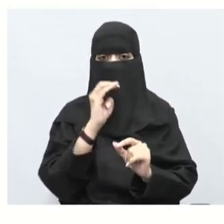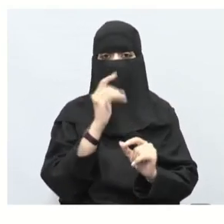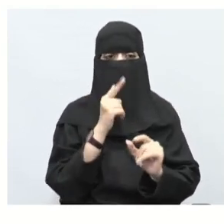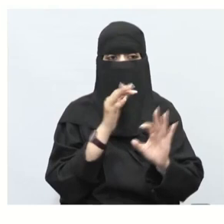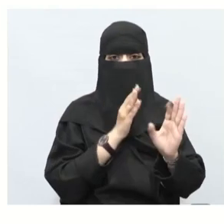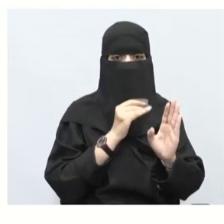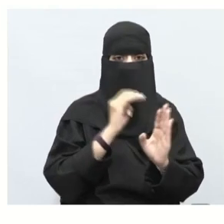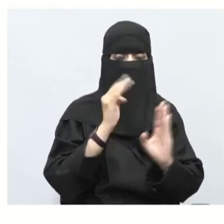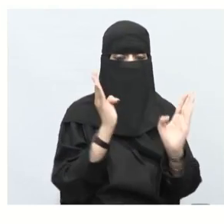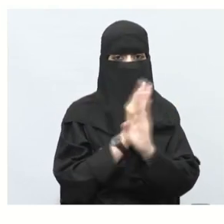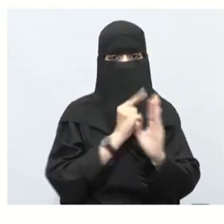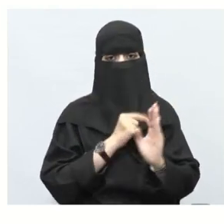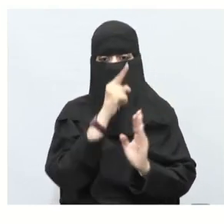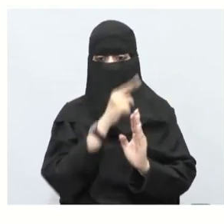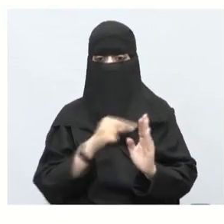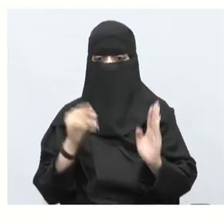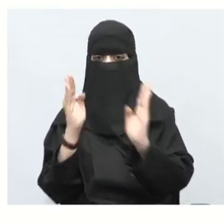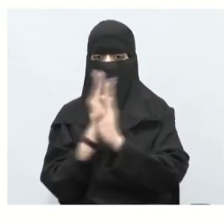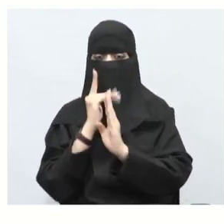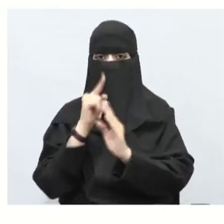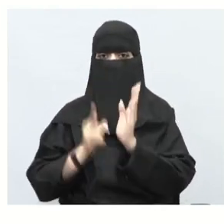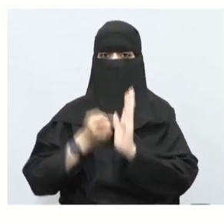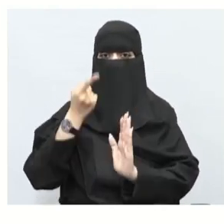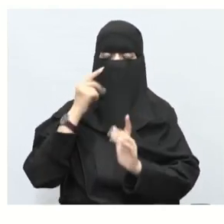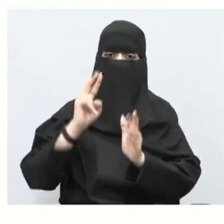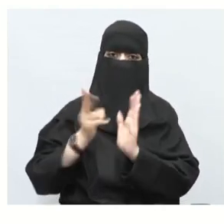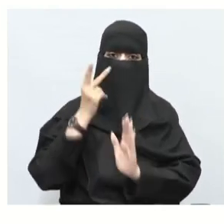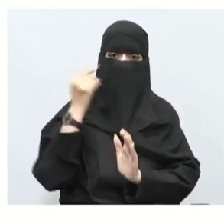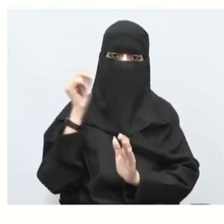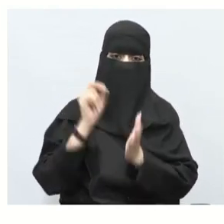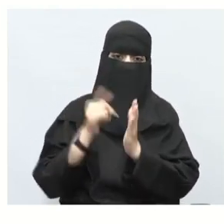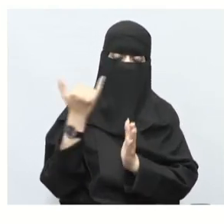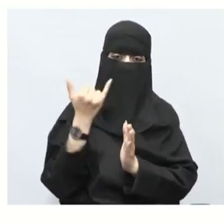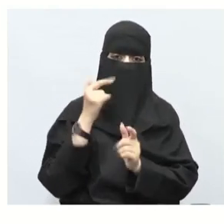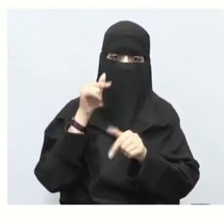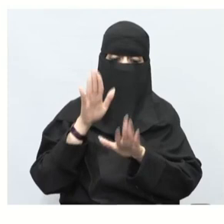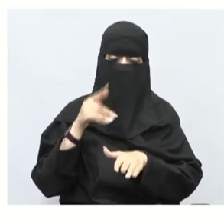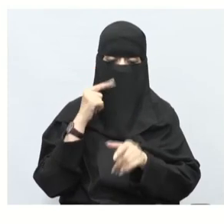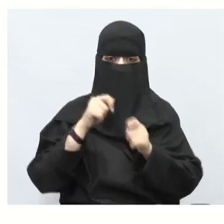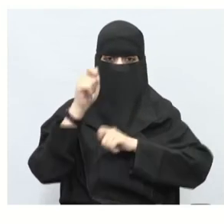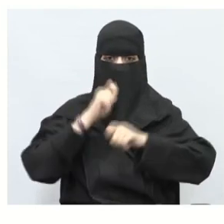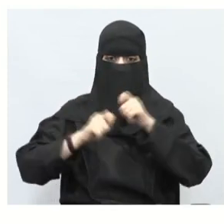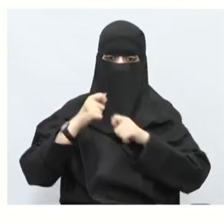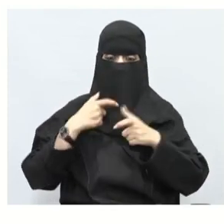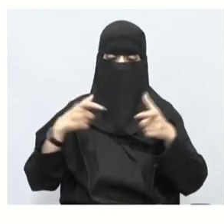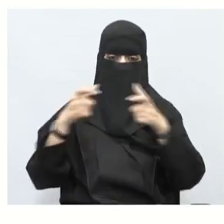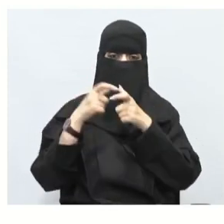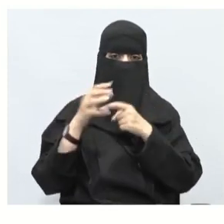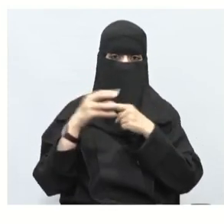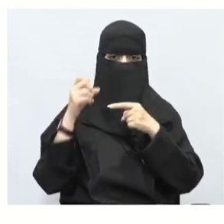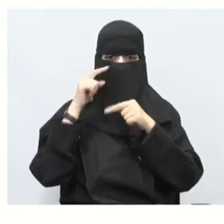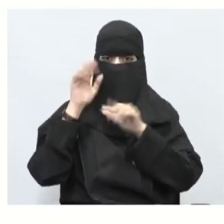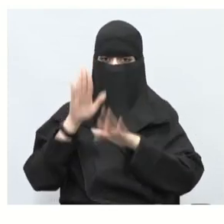عكسيا؟ عكس الاتجاه هذا واحد الشيء الثاني النقطة المهمة العملية ماذا هنا؟ جمع فتصبح ماذا؟ طرح